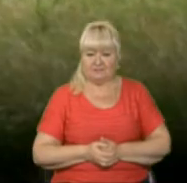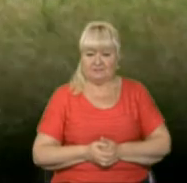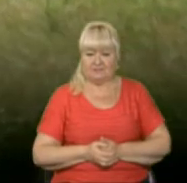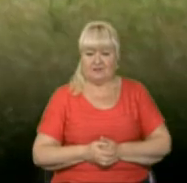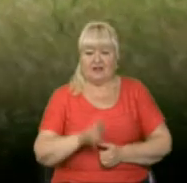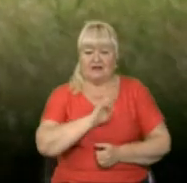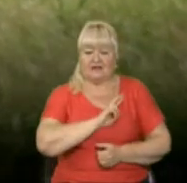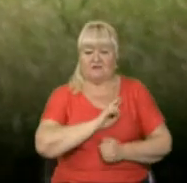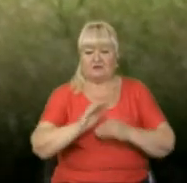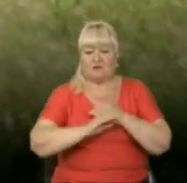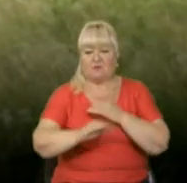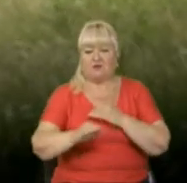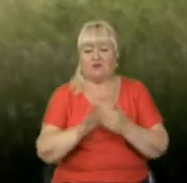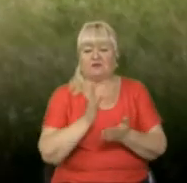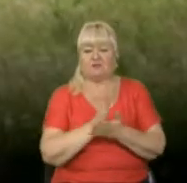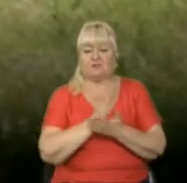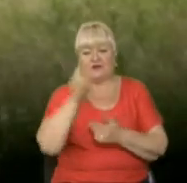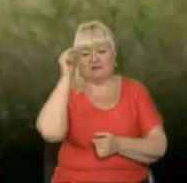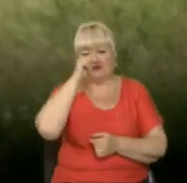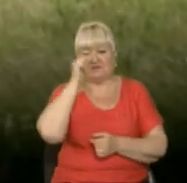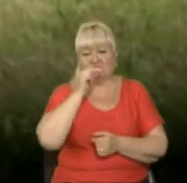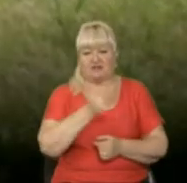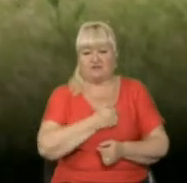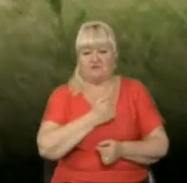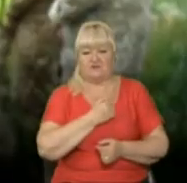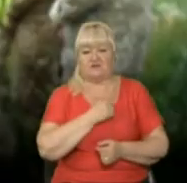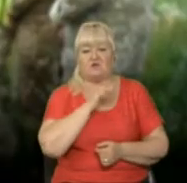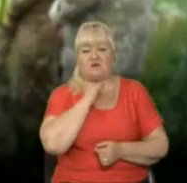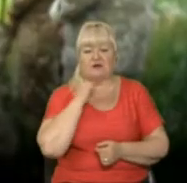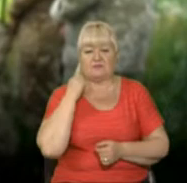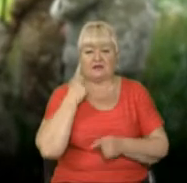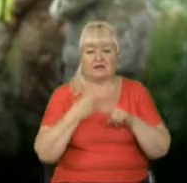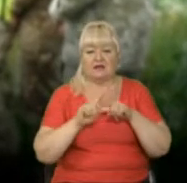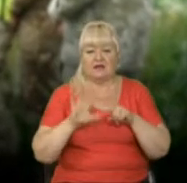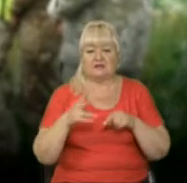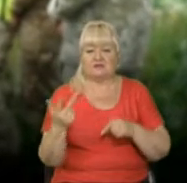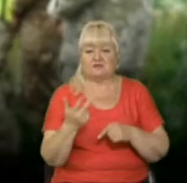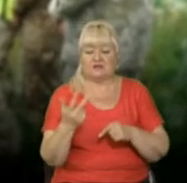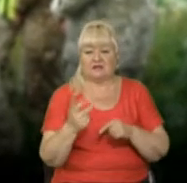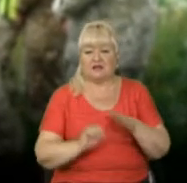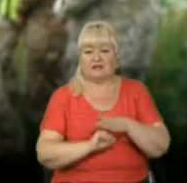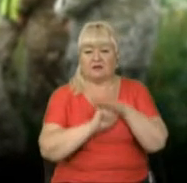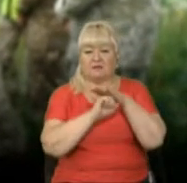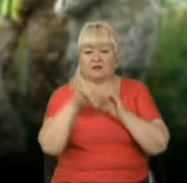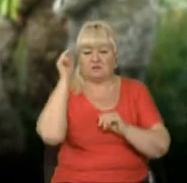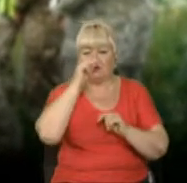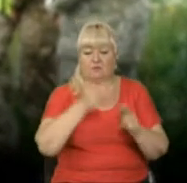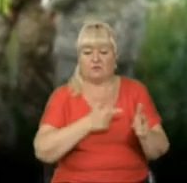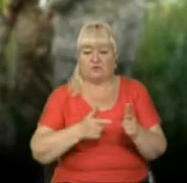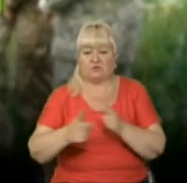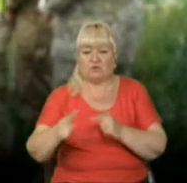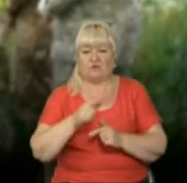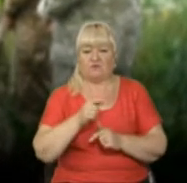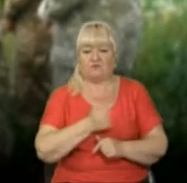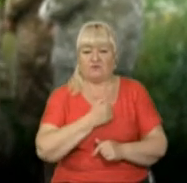На Яворівському полігоні відбувається навчання військових капеланів. Це вже третій базовий курс підготовки капеланів,